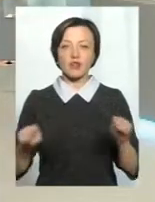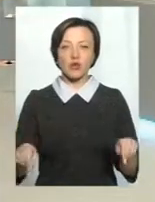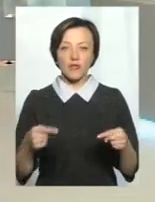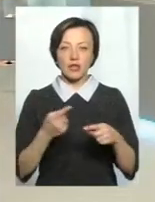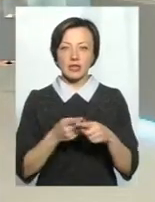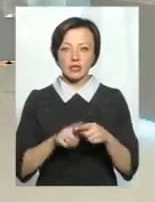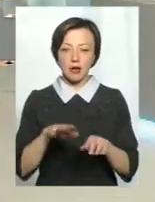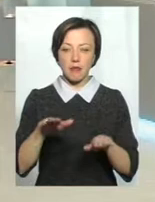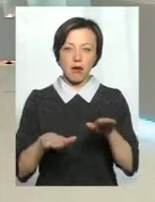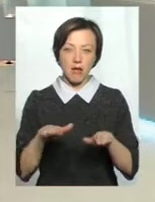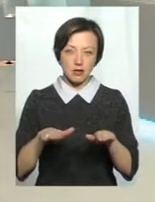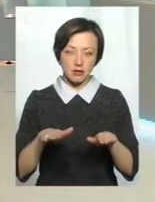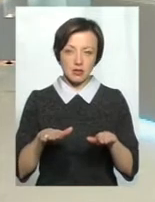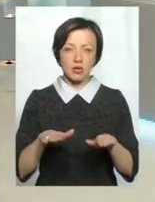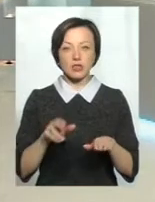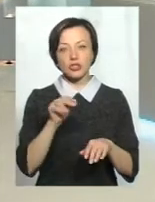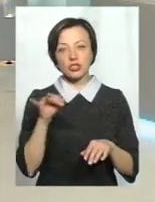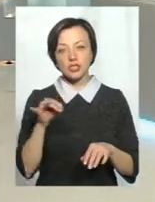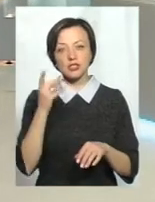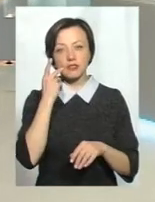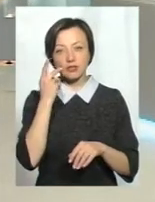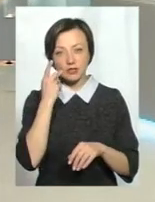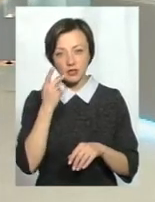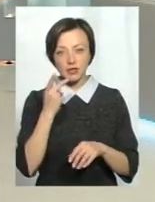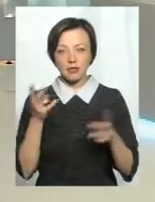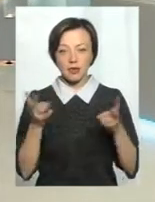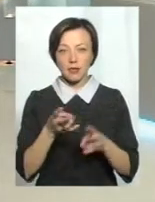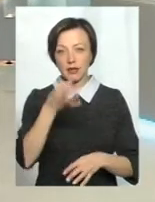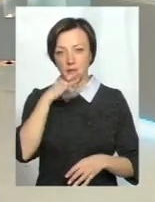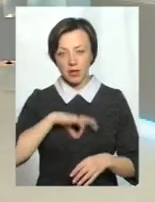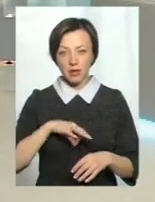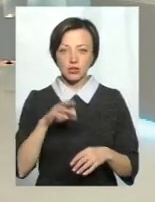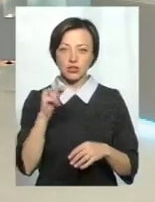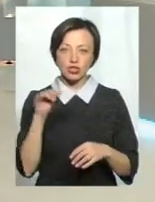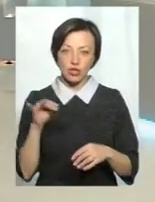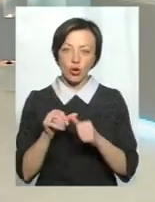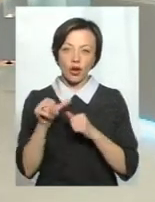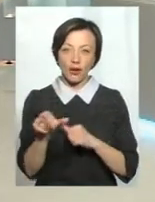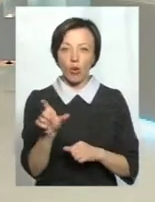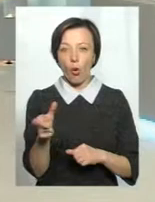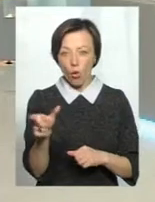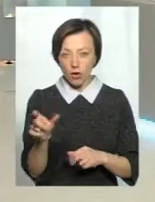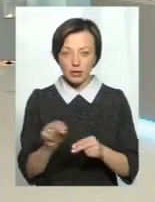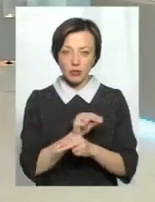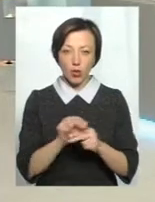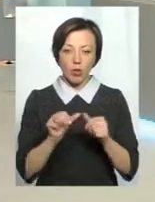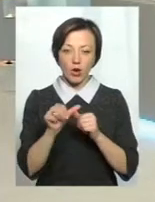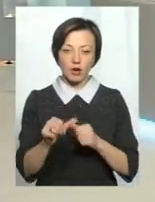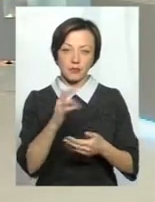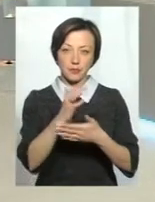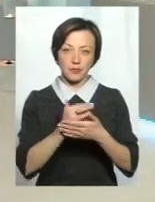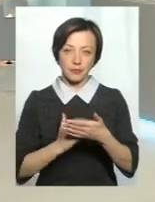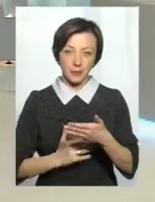цей баланс і чи завжди варто хапатися за аптечку? Чи тут ще, окрім голкотерапії, окрім отих всіх